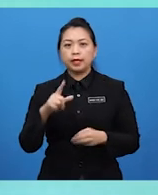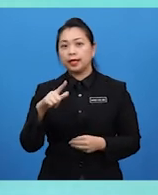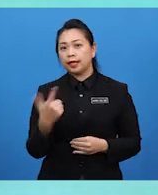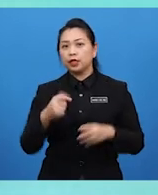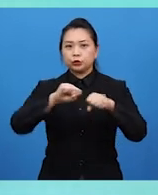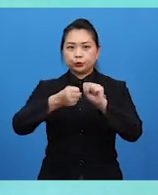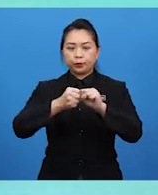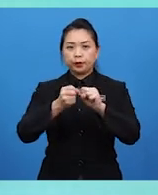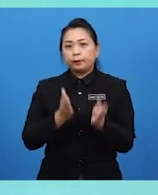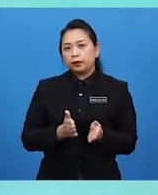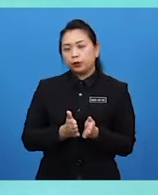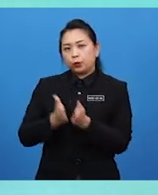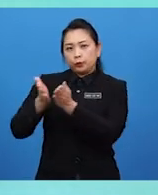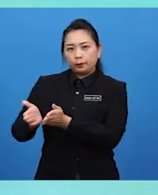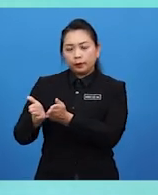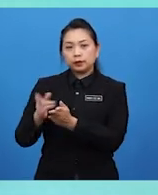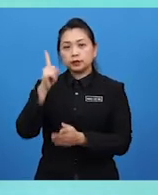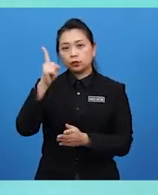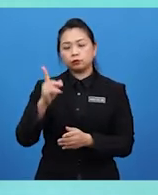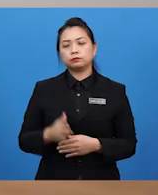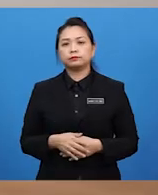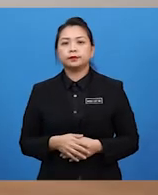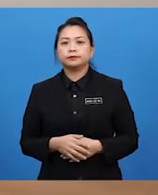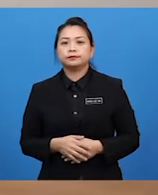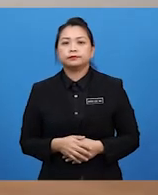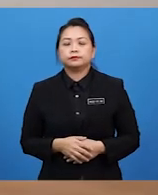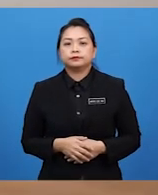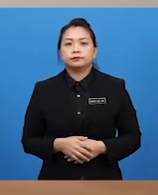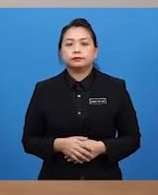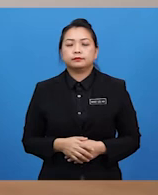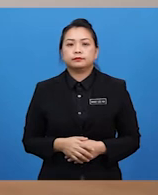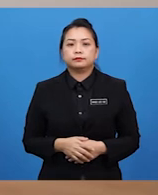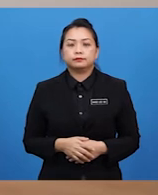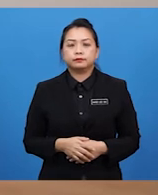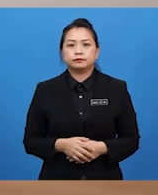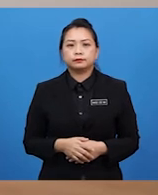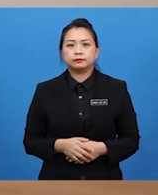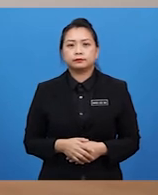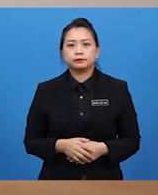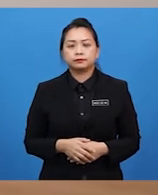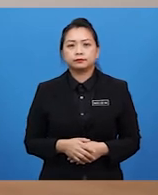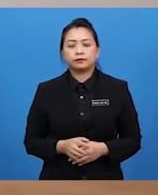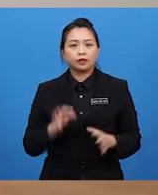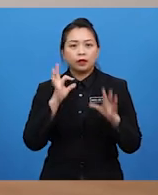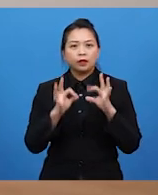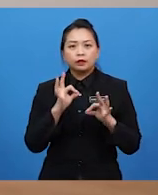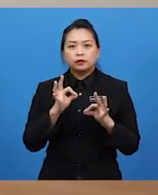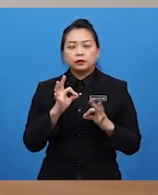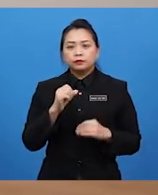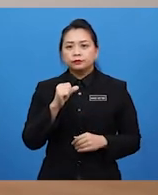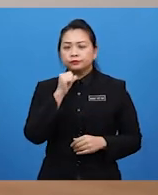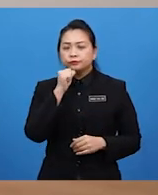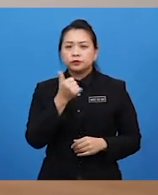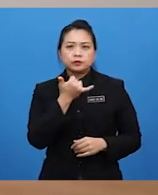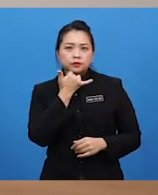lain agar memihak kepada sesuatu pihak. Seterusnya, aspek yang terdapat dalam sosiologi ini. Kalau tak silap saya,